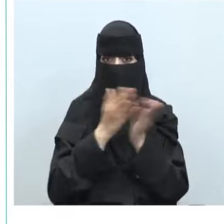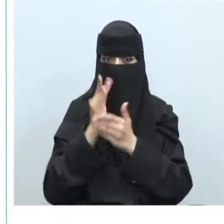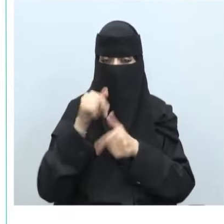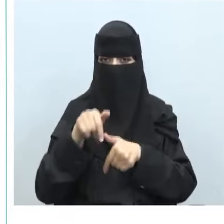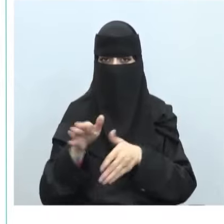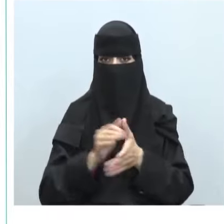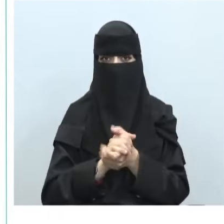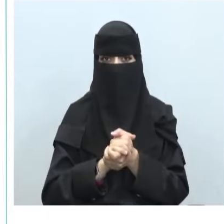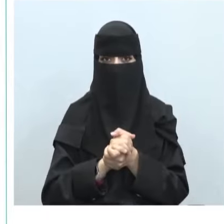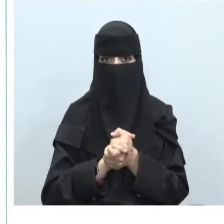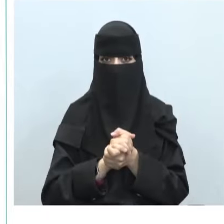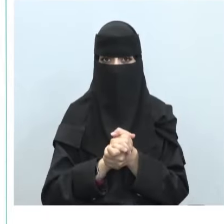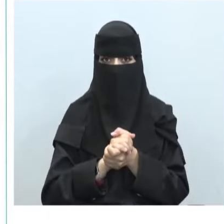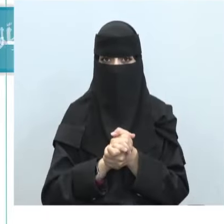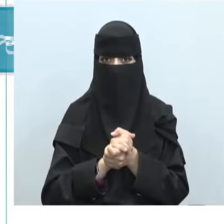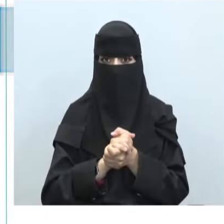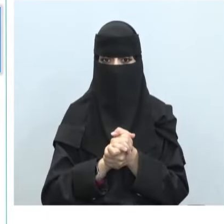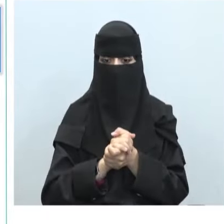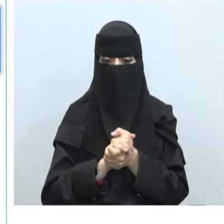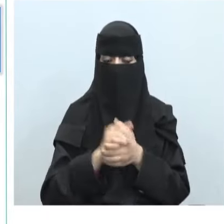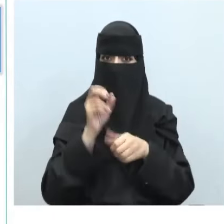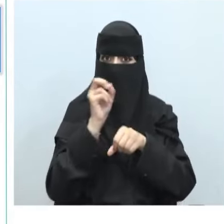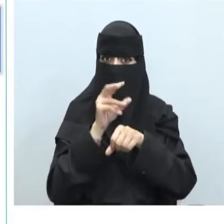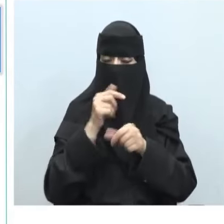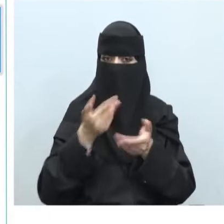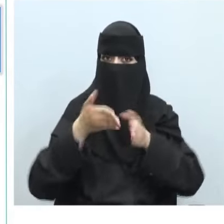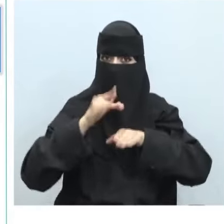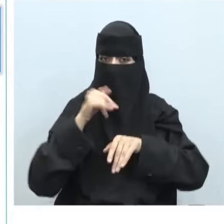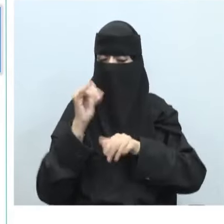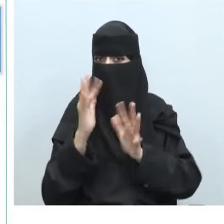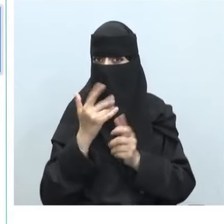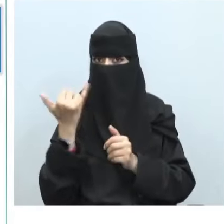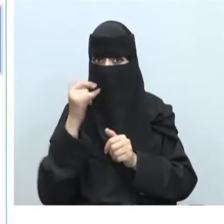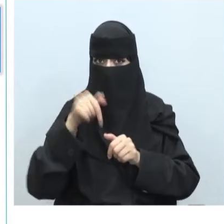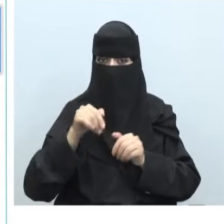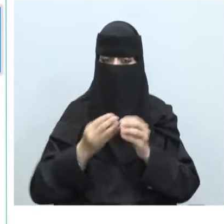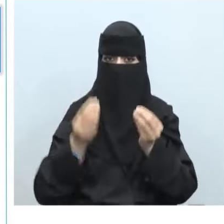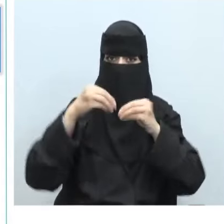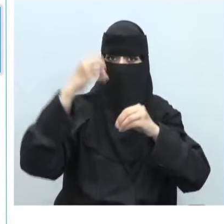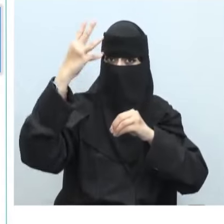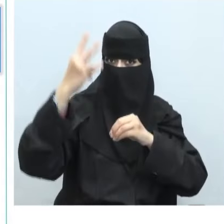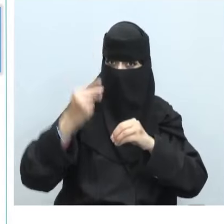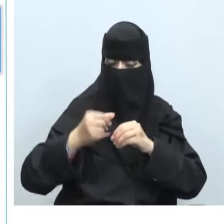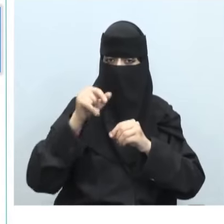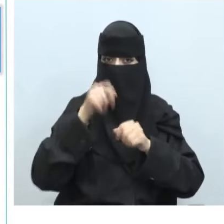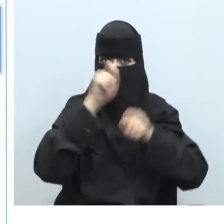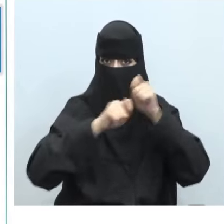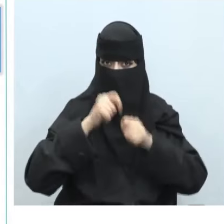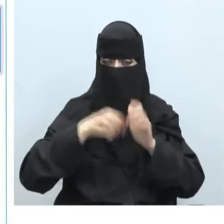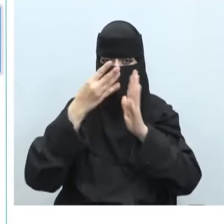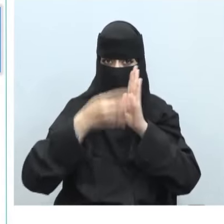المقدمة تعلمنا كذلك على أهم الاعتبارات المستخدمة للتشريعات